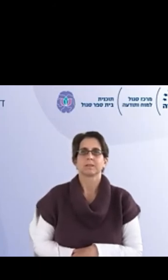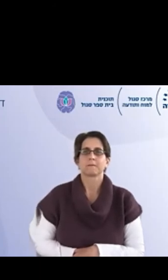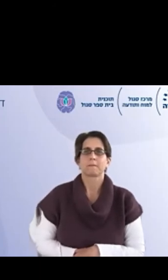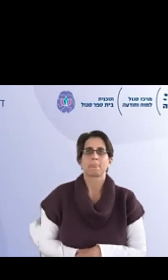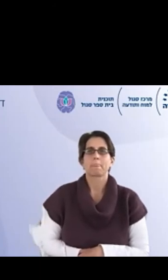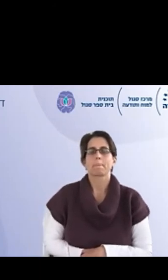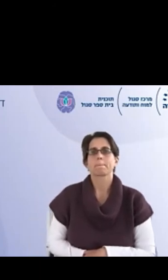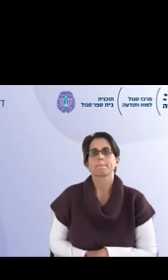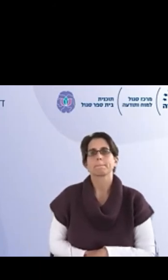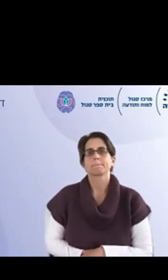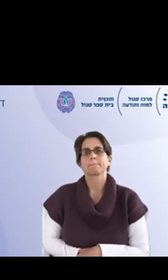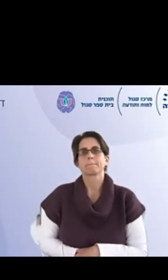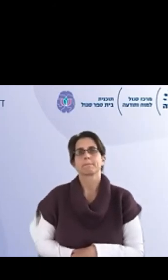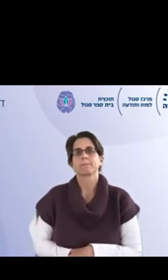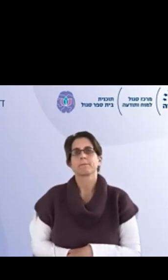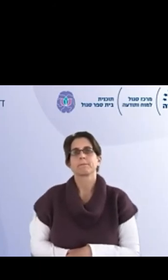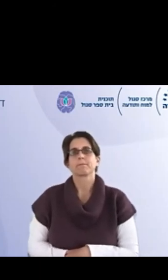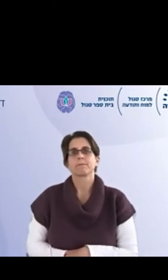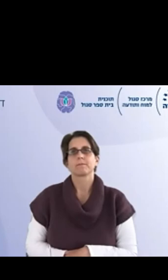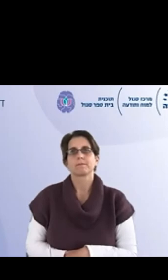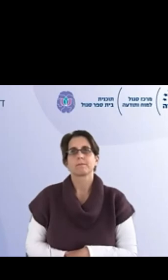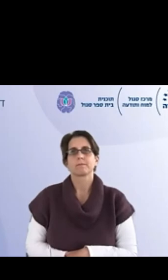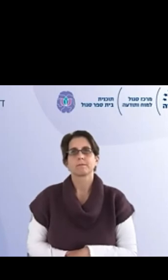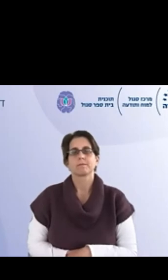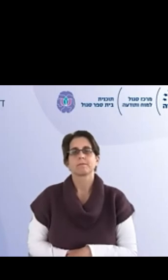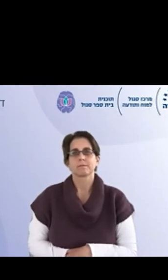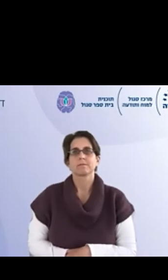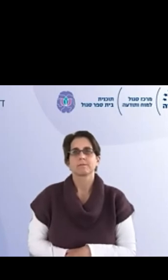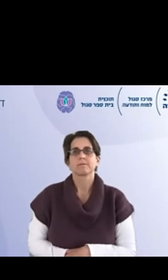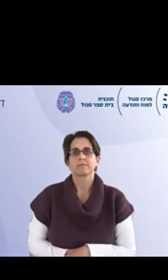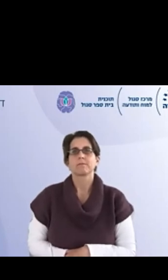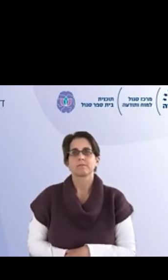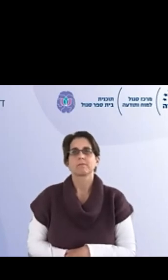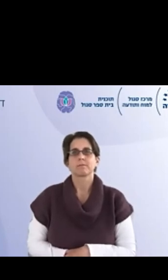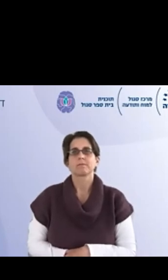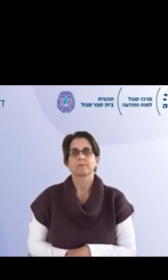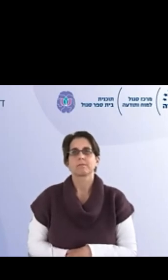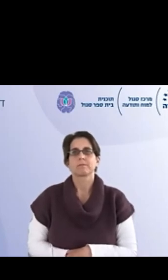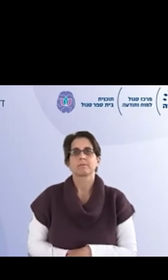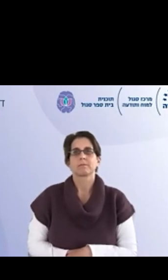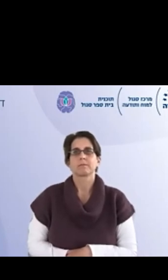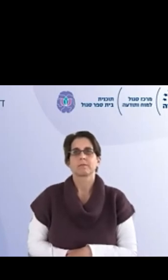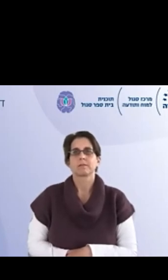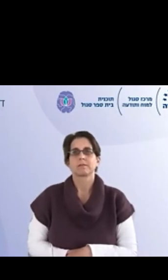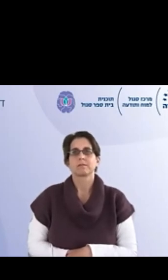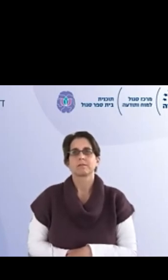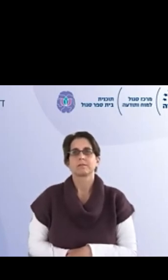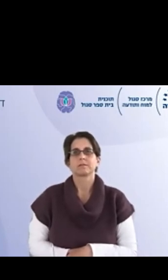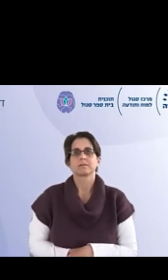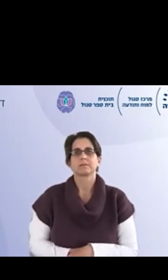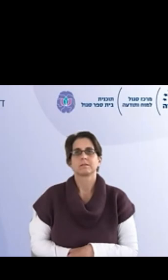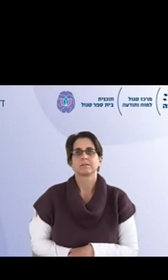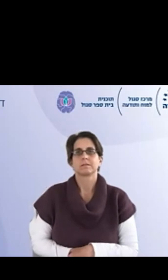לפתח הקשיבות ארגונית גם מכלבי העצמי וגם מכלבי האנשים האחרים, כדי שההמשך